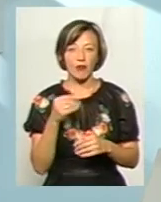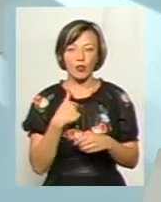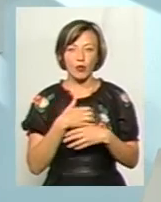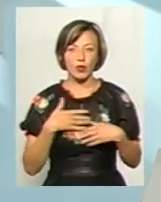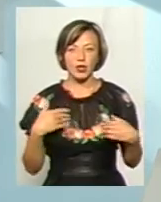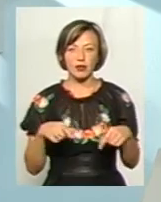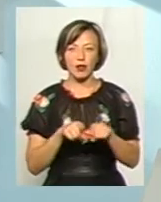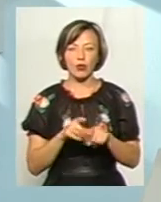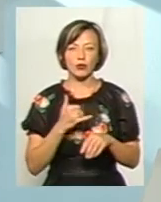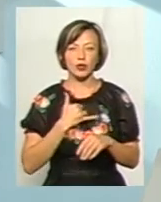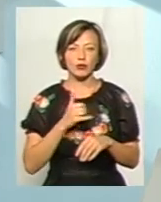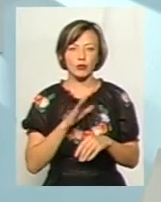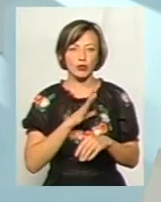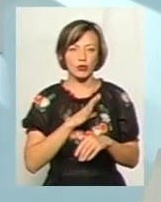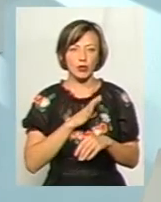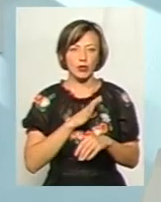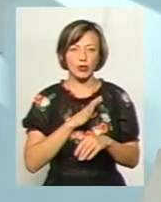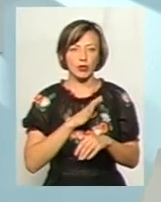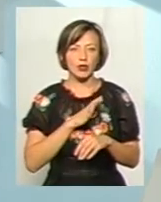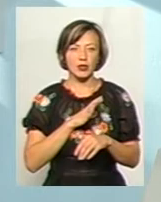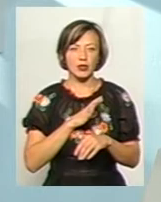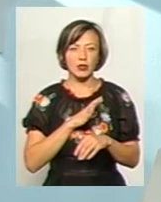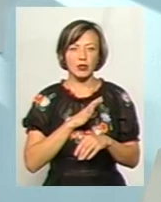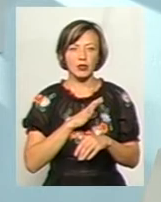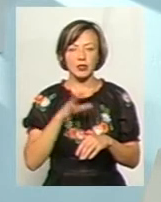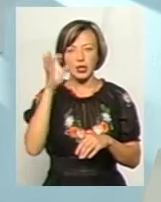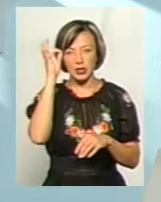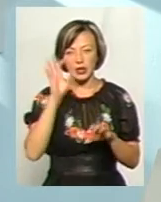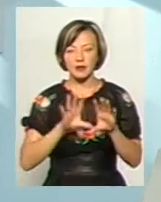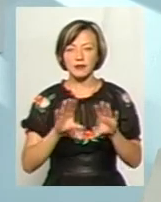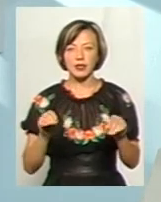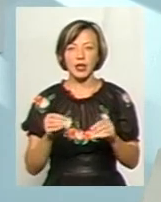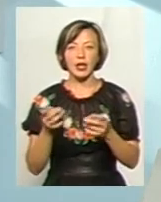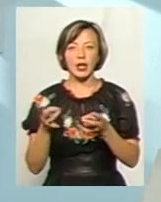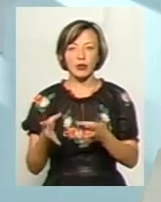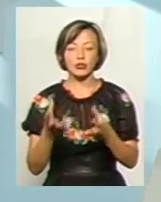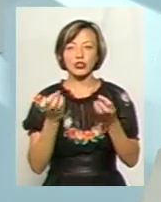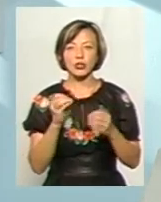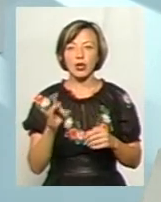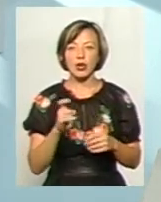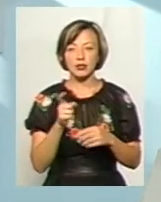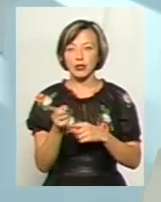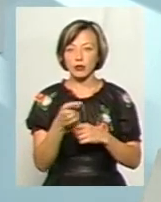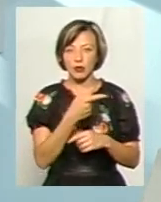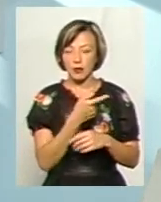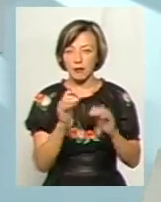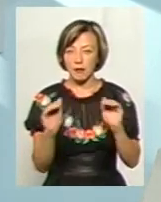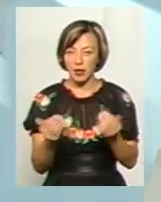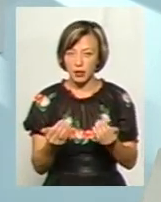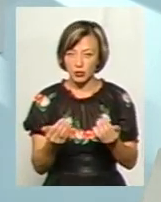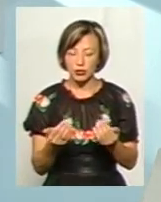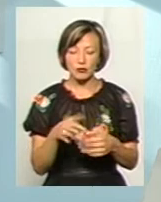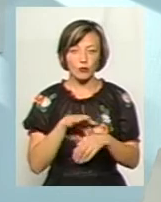хотіла, щоб воно так в нас було, якось, знаєте, десь зачепилися, сказали, згадали і все, і кинули. Ще раз кажу, для Тернополя воно, мабуть, менш